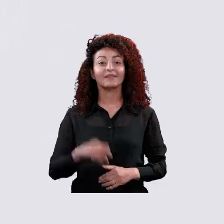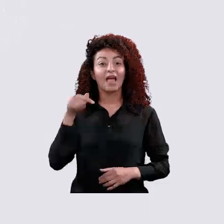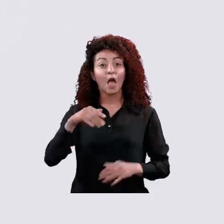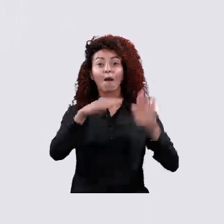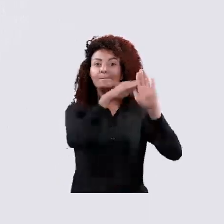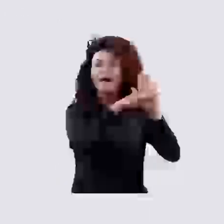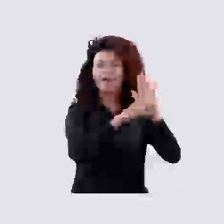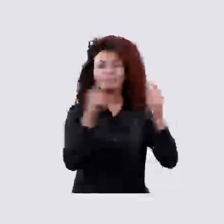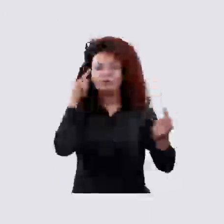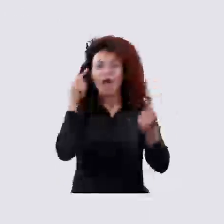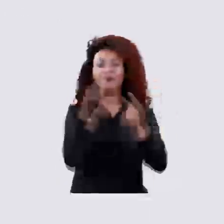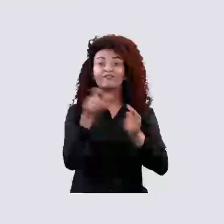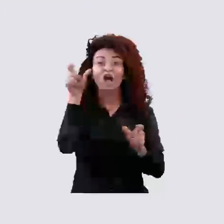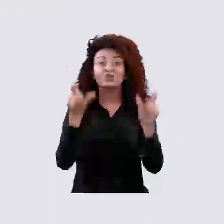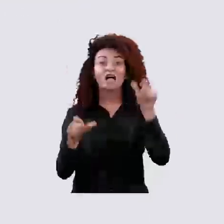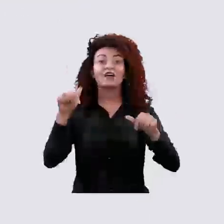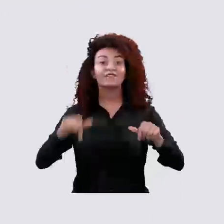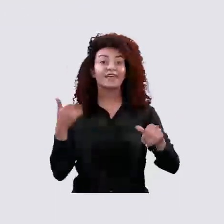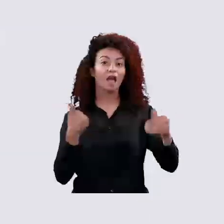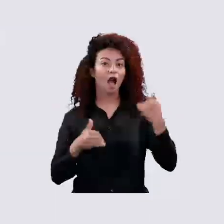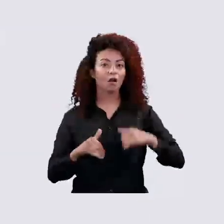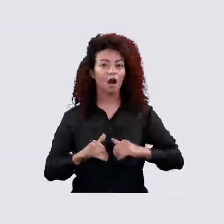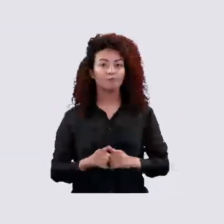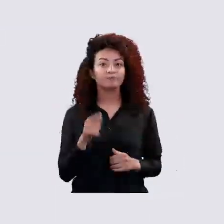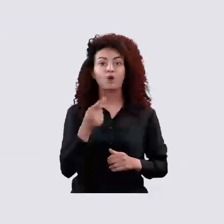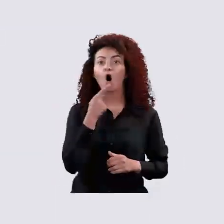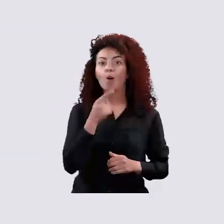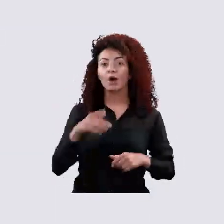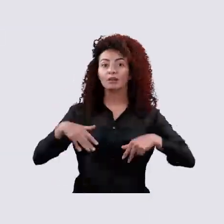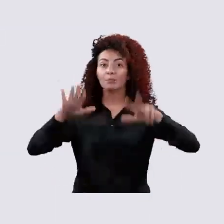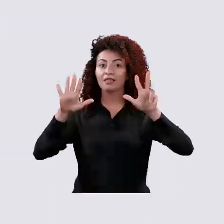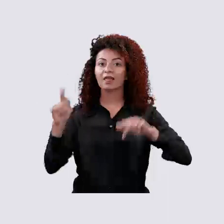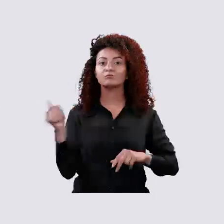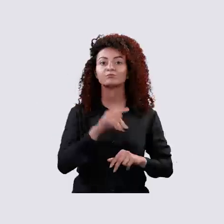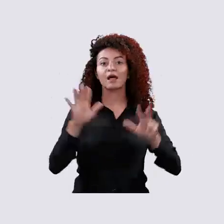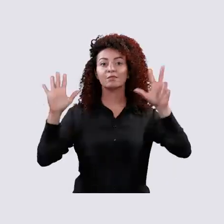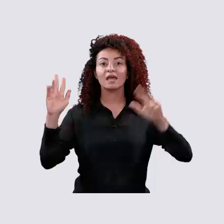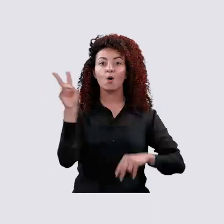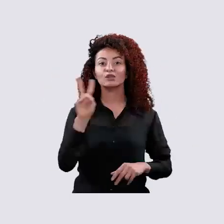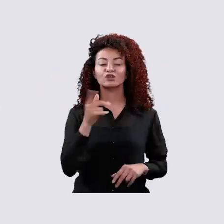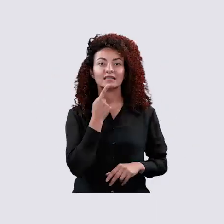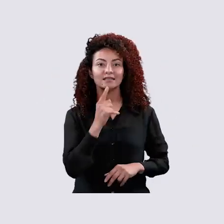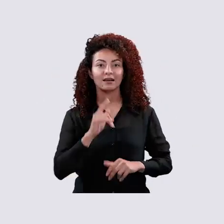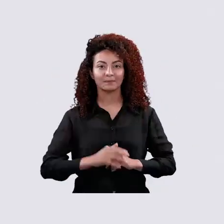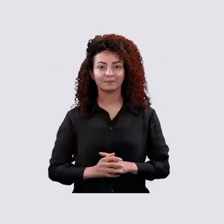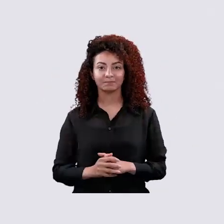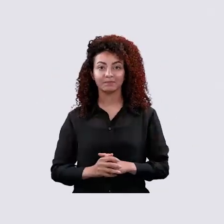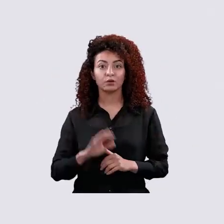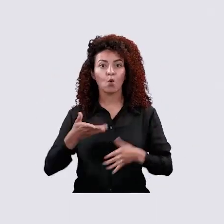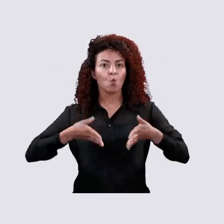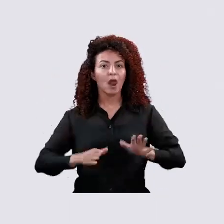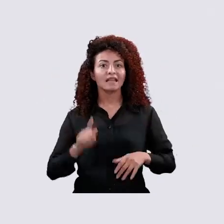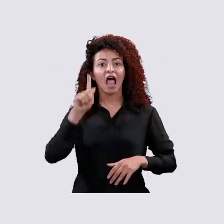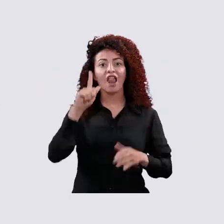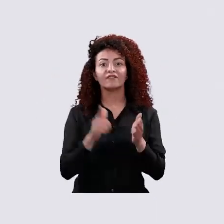بيستهدف برنامج البدل النقد الأشخاص ذوي الإعاقة يلي بتتراوح أعمارهم بين 18 و28 سنة